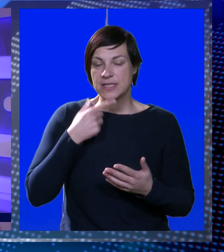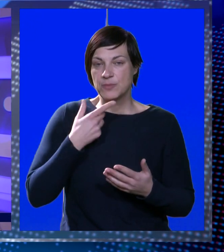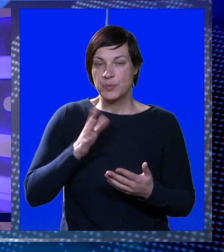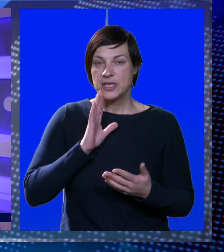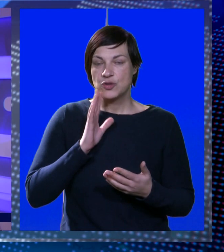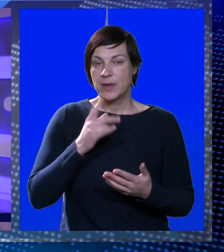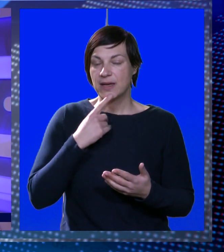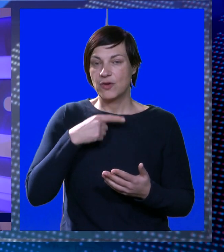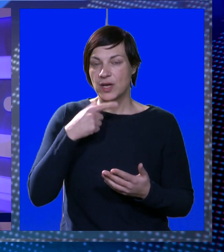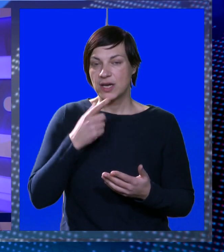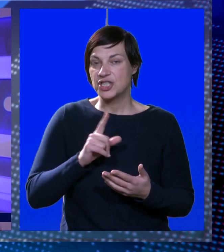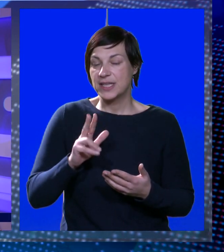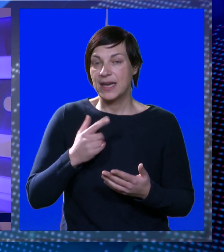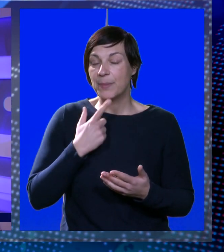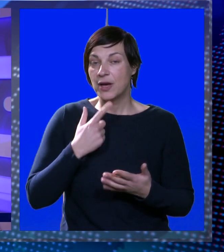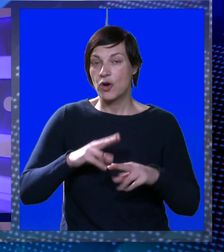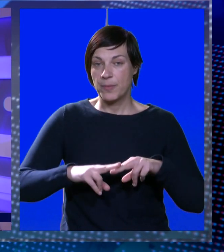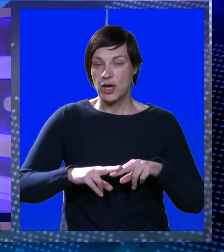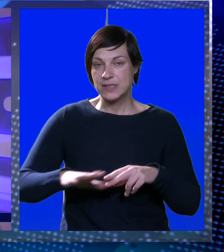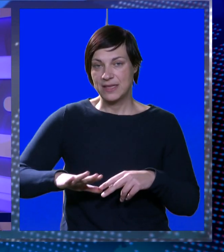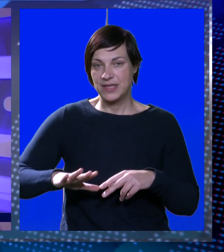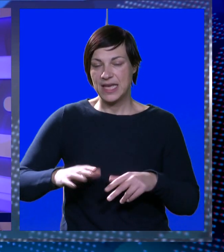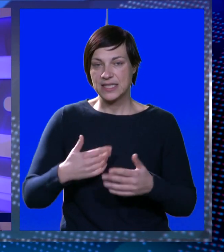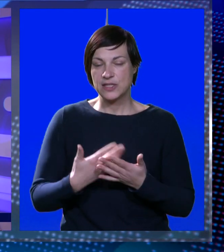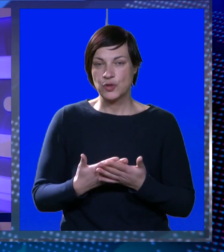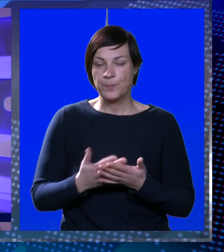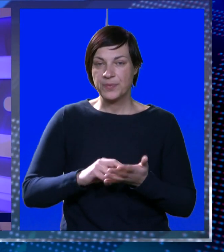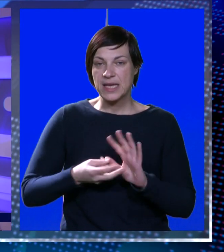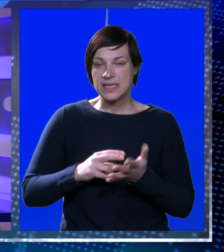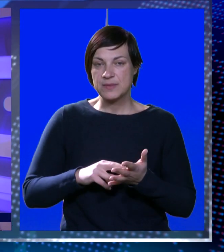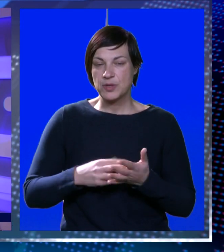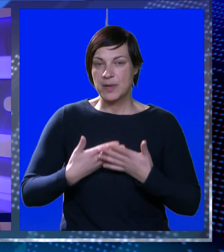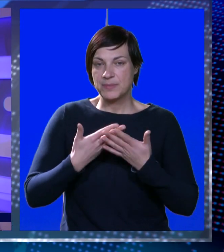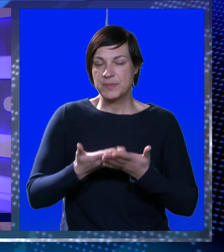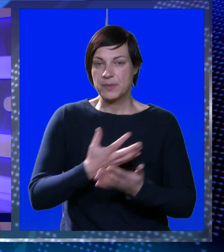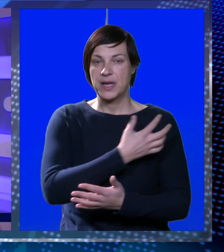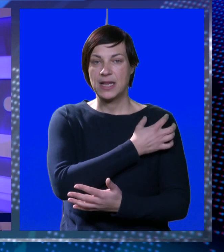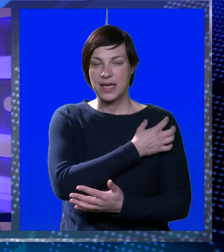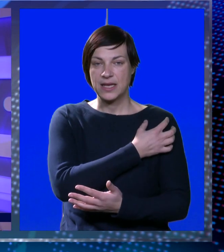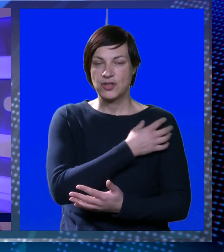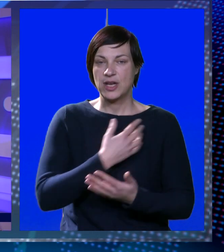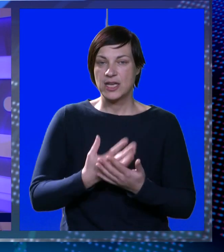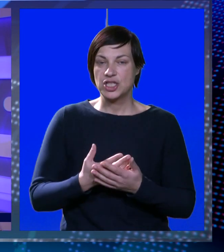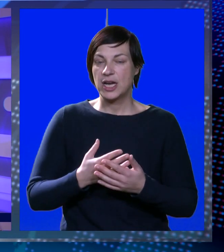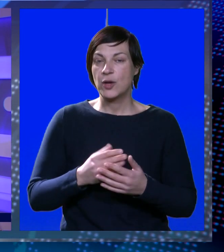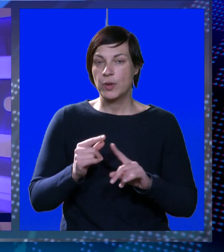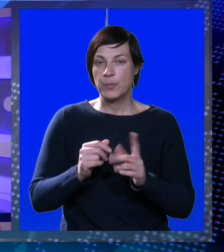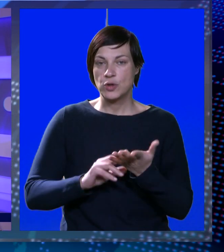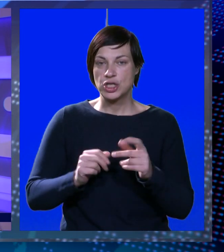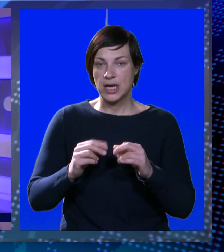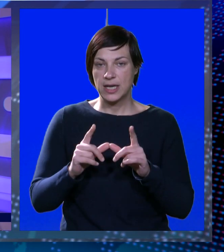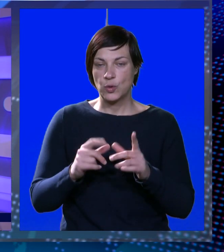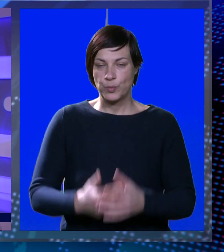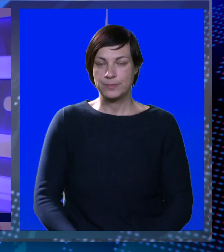Donosimo priču majke koja kaže kako nema kome ostaviti djecu. S problemom se obratila i gradonačelniku i resornom